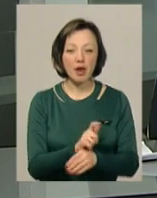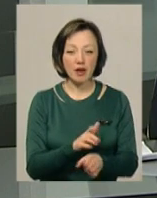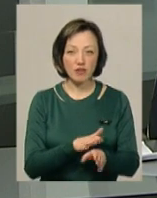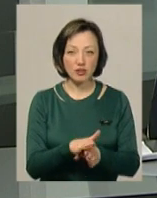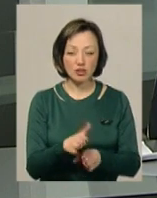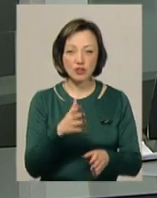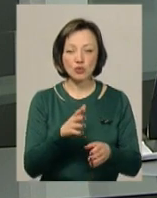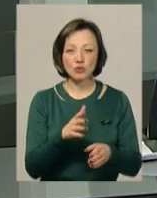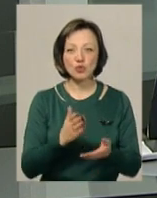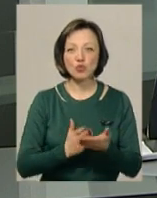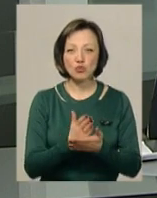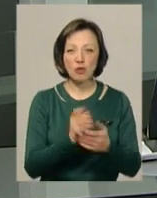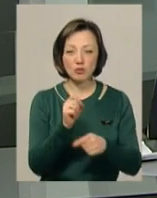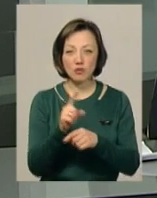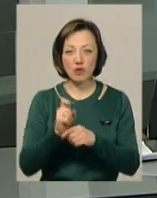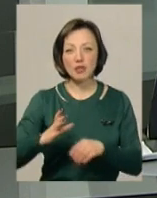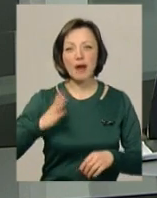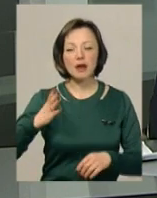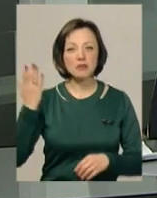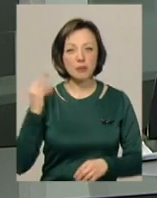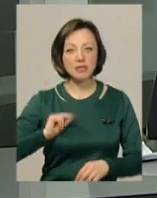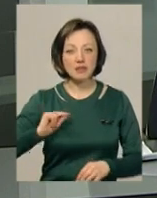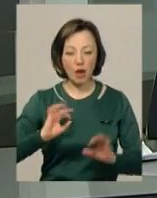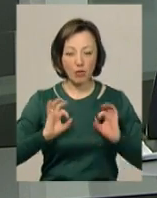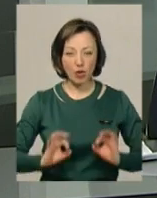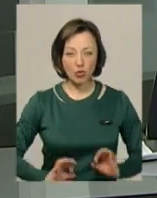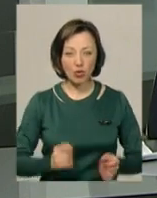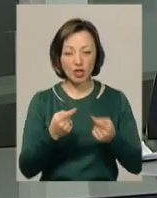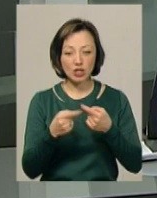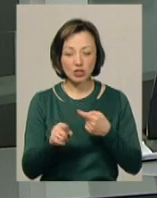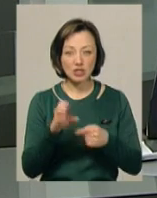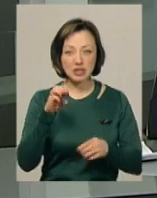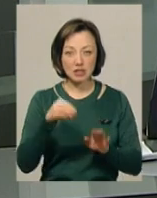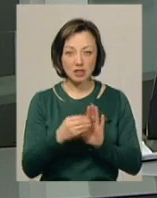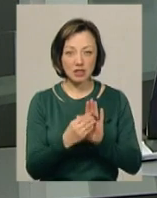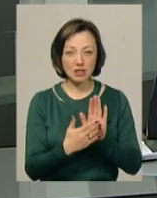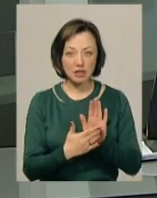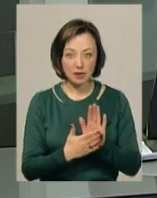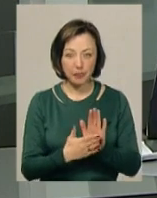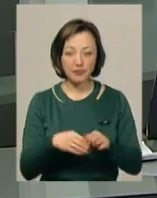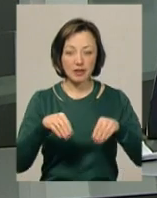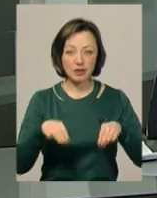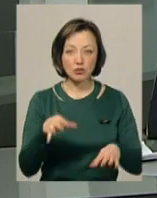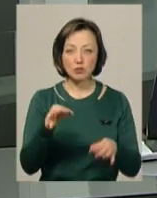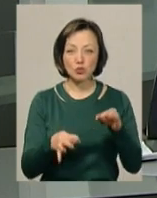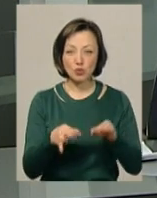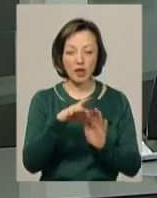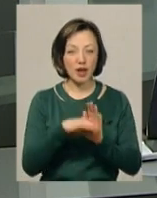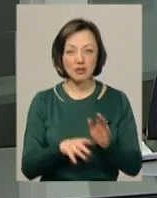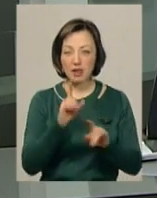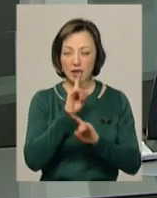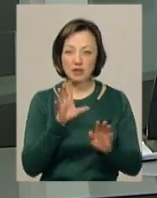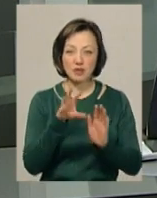повноважень експрацівниками прокуратури. Інші вказання у заяві Івана Покотила статті кримінального кодексу за рішенням суду до реєстру не